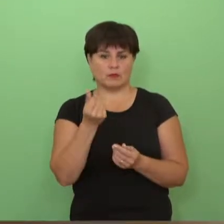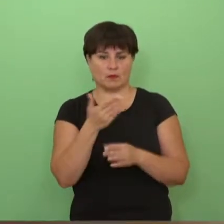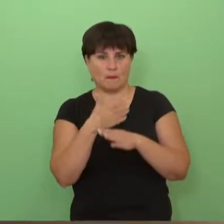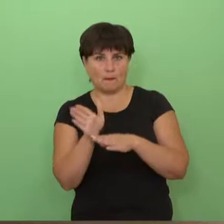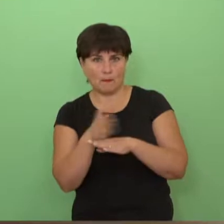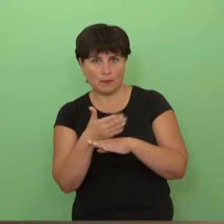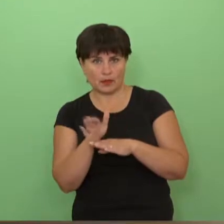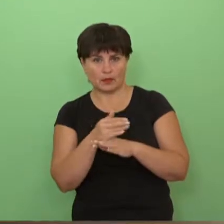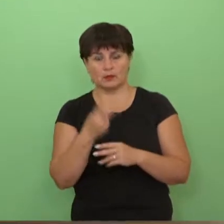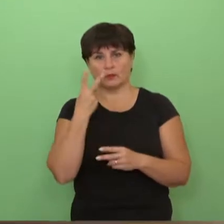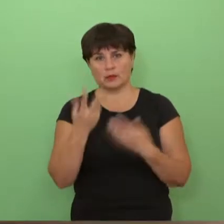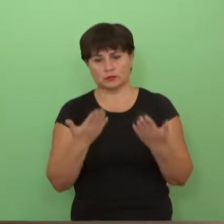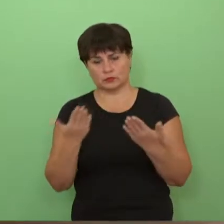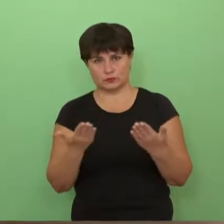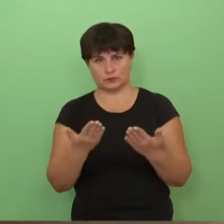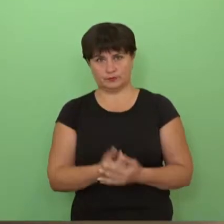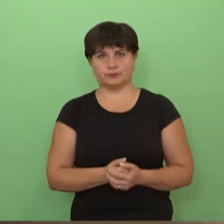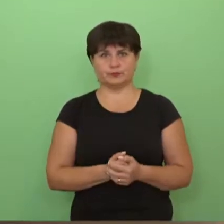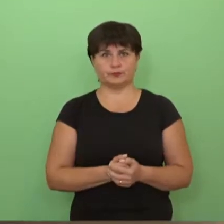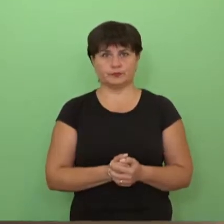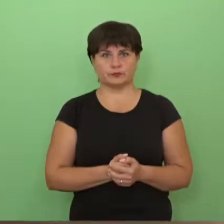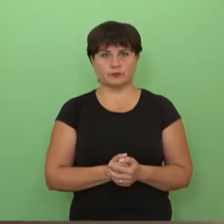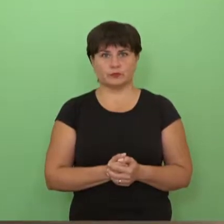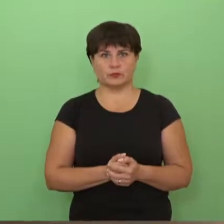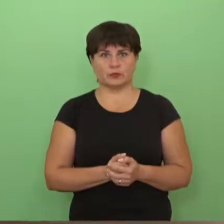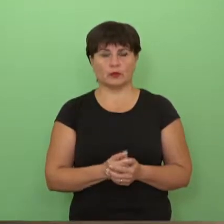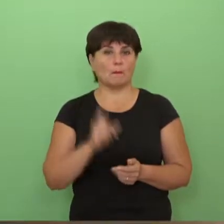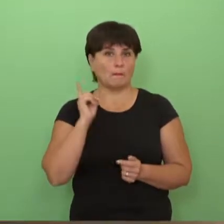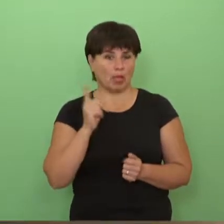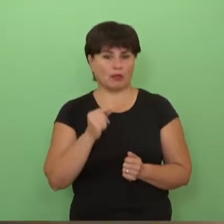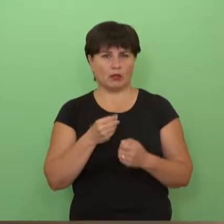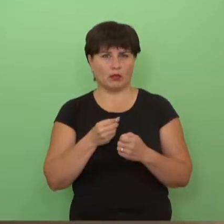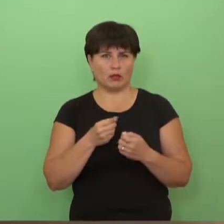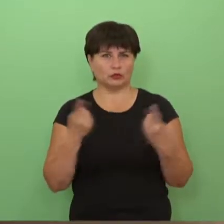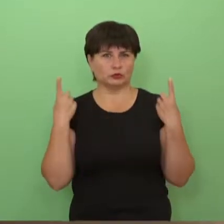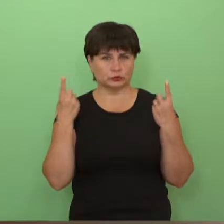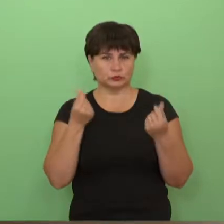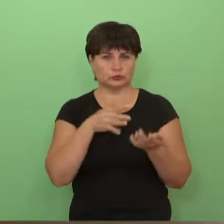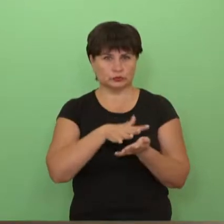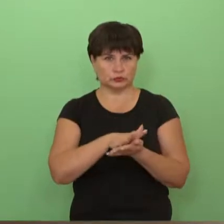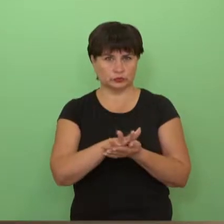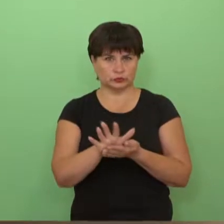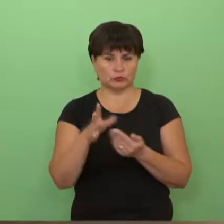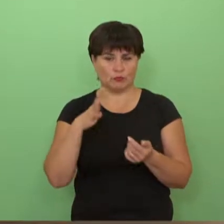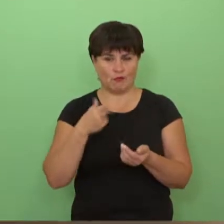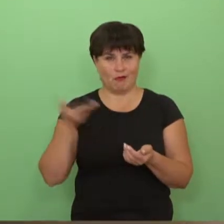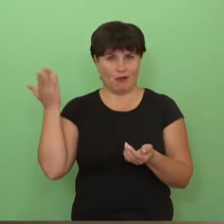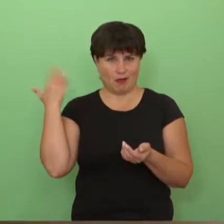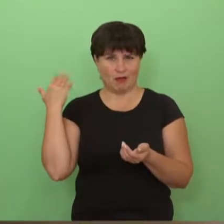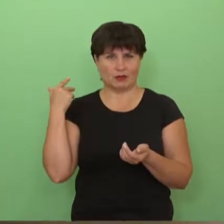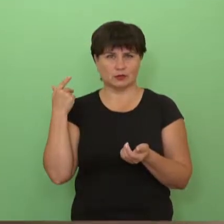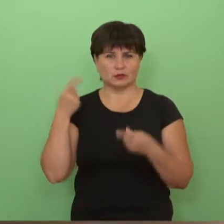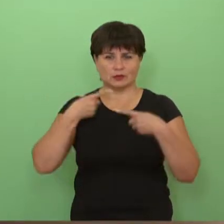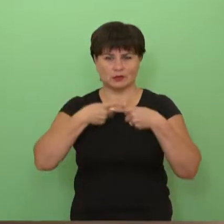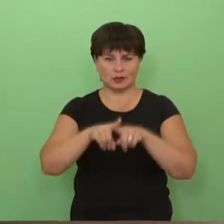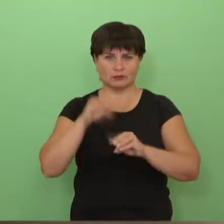perskirtę lėšas pasižiūrės. Tai tiesiog matysim. Bet, aišku, tokių didelių išlaidų, kaip jau buvo ta